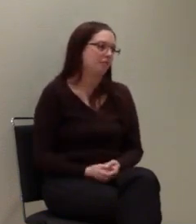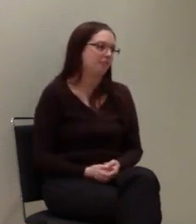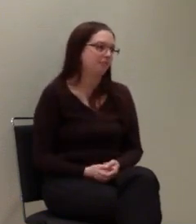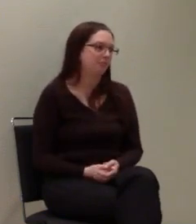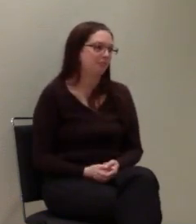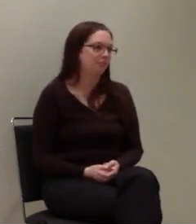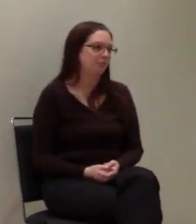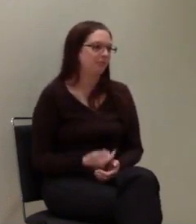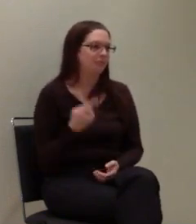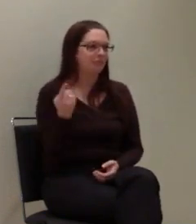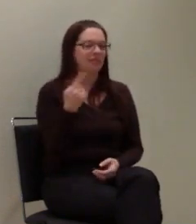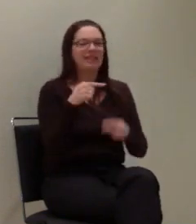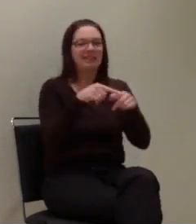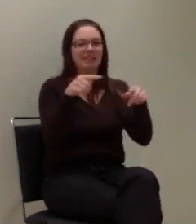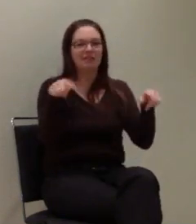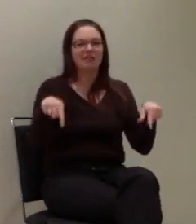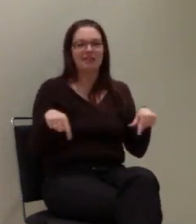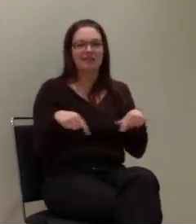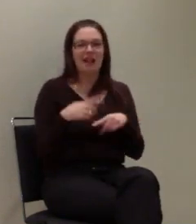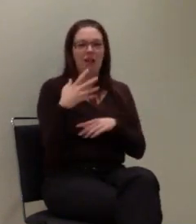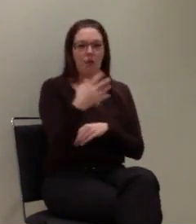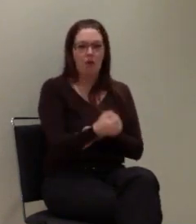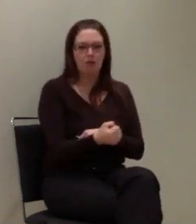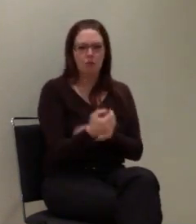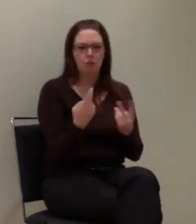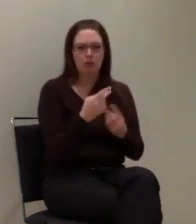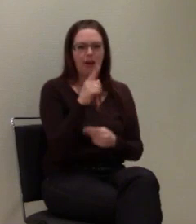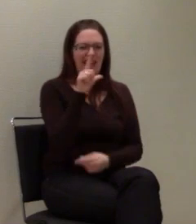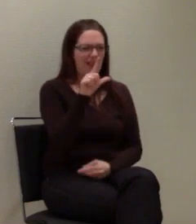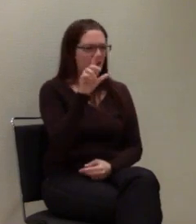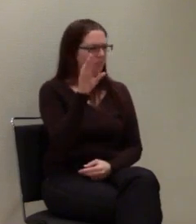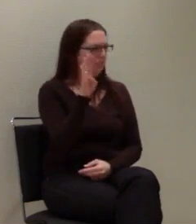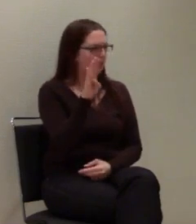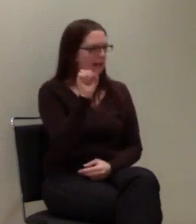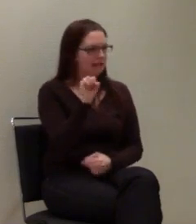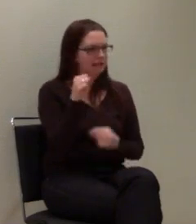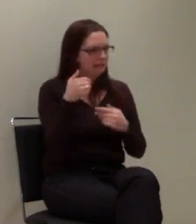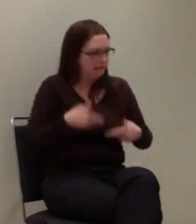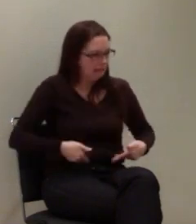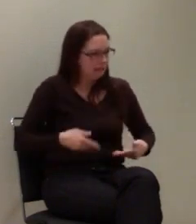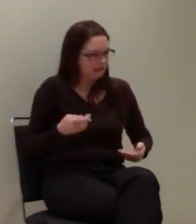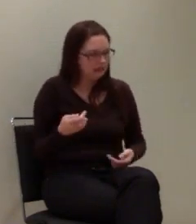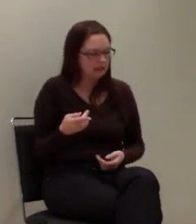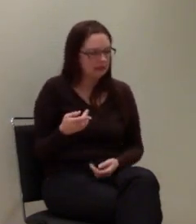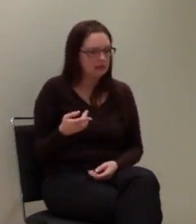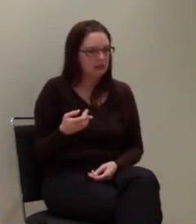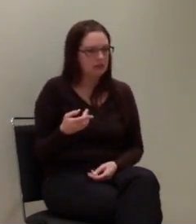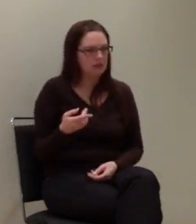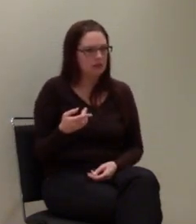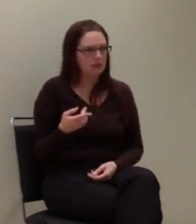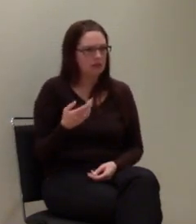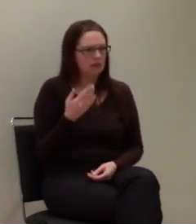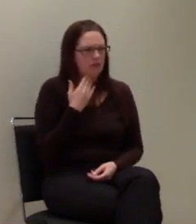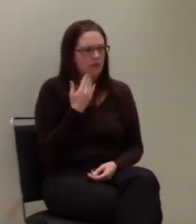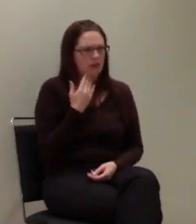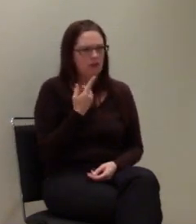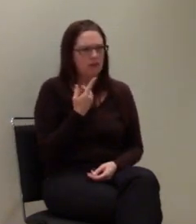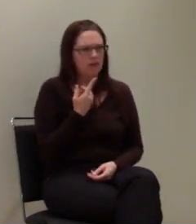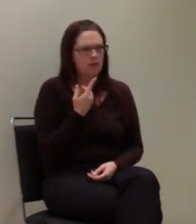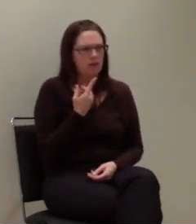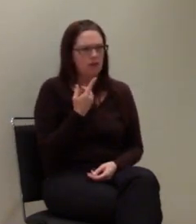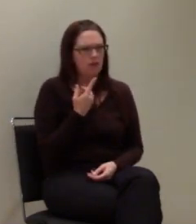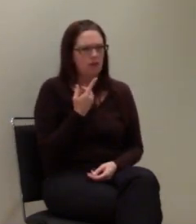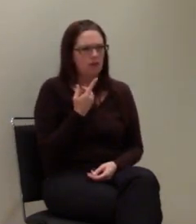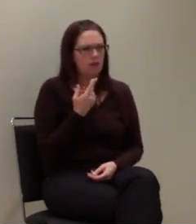Die Zellortung oder der LBS-Dienst wurde in den, wann war WAP nochmal